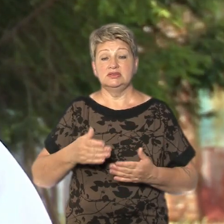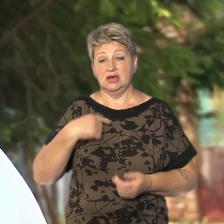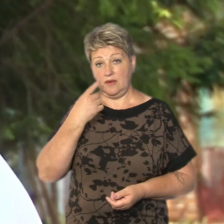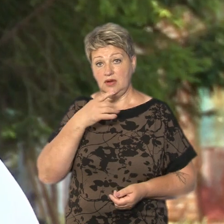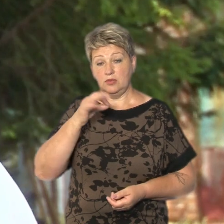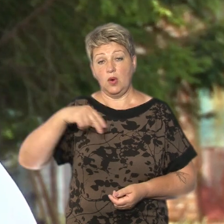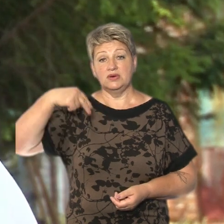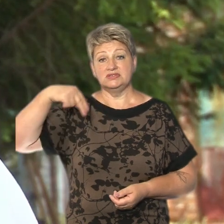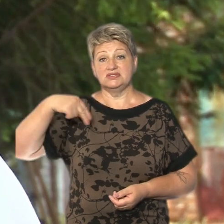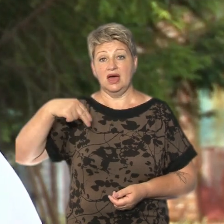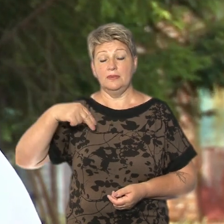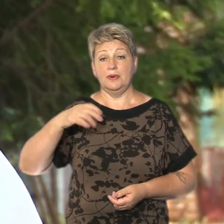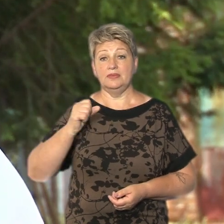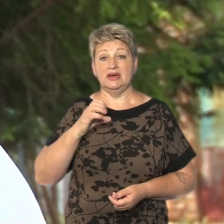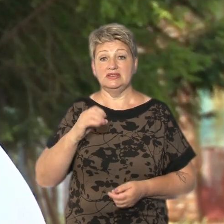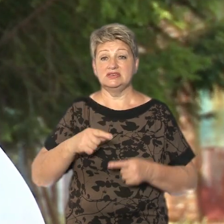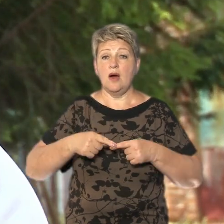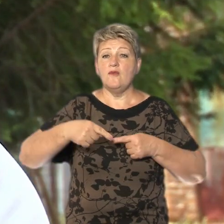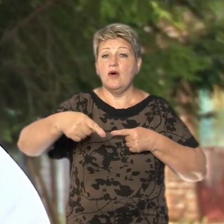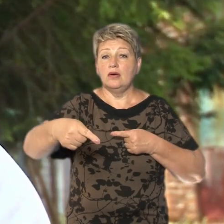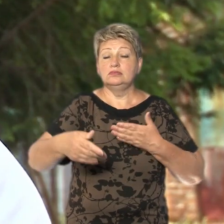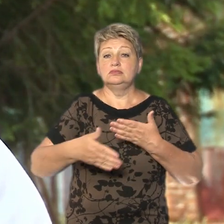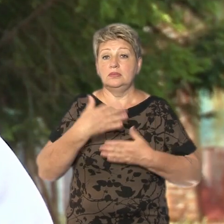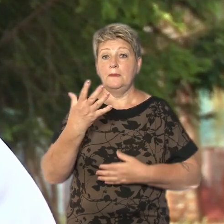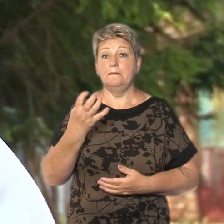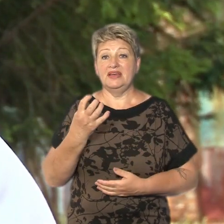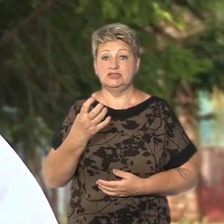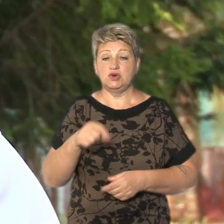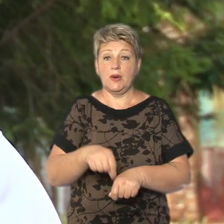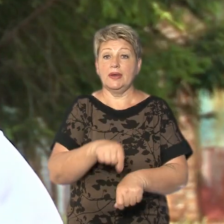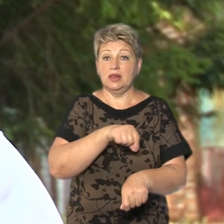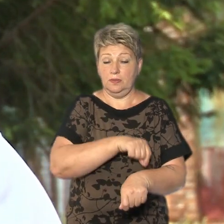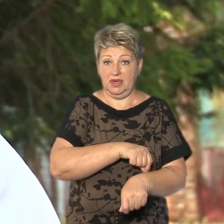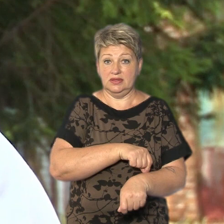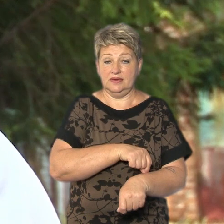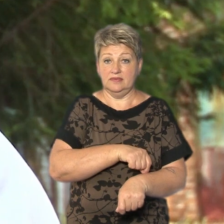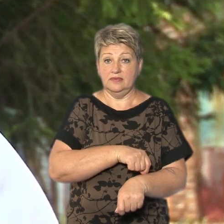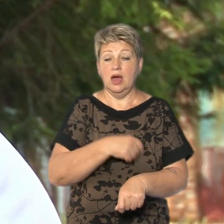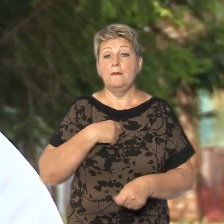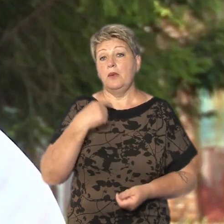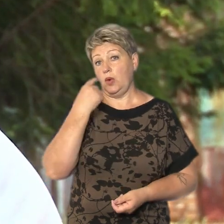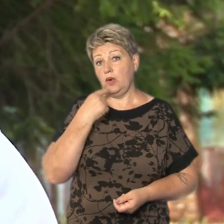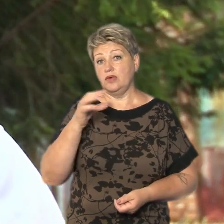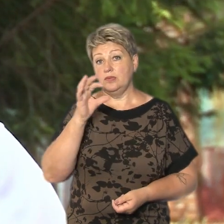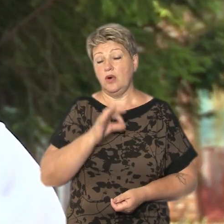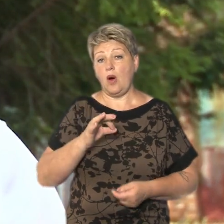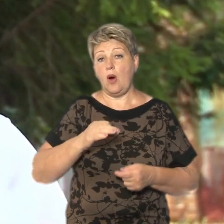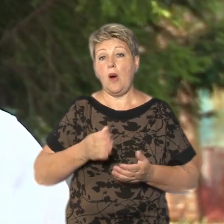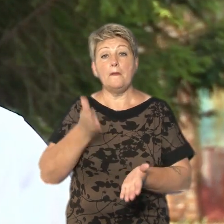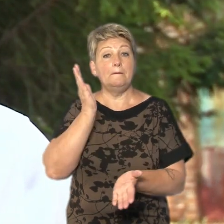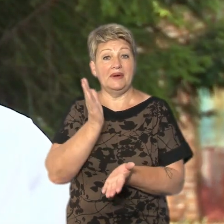станцію, то вона знаходиться на відстані від нас близько 500 кілометрів. Ми говоримо про пряму відстань.